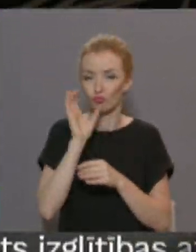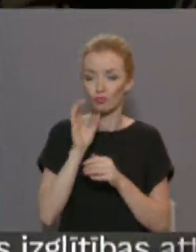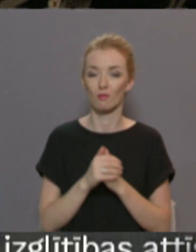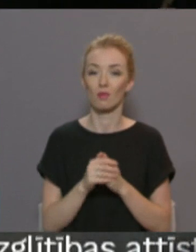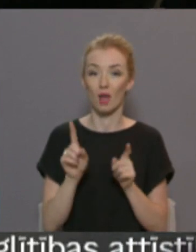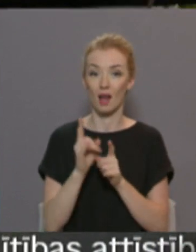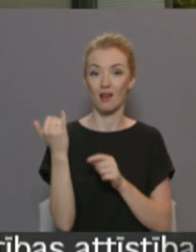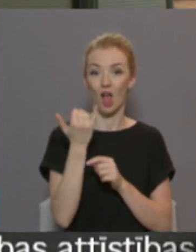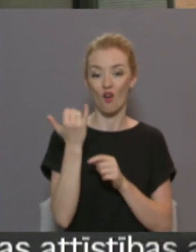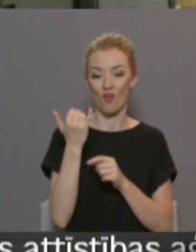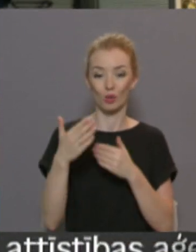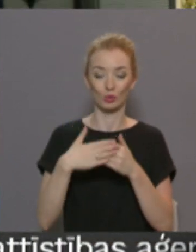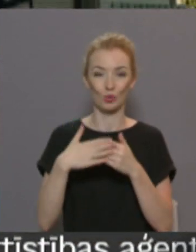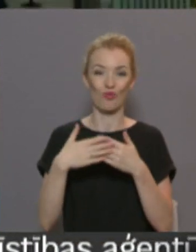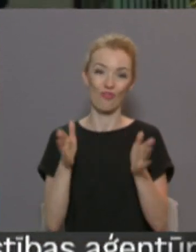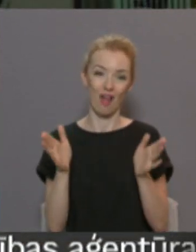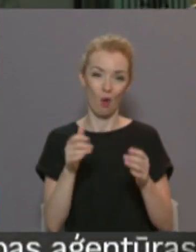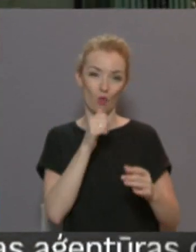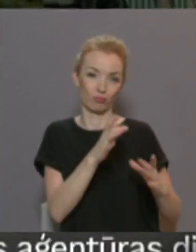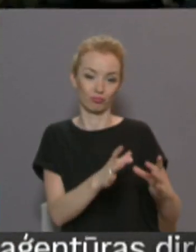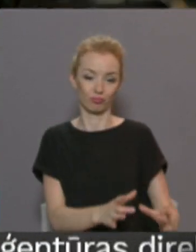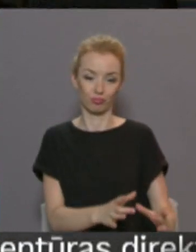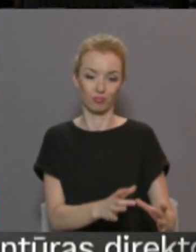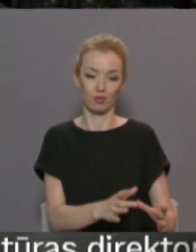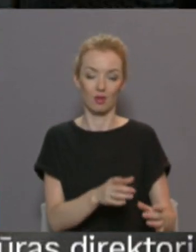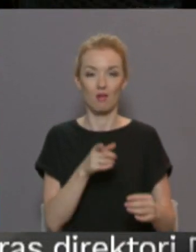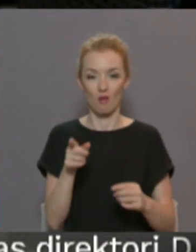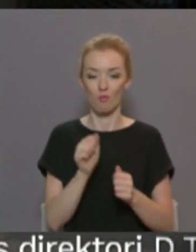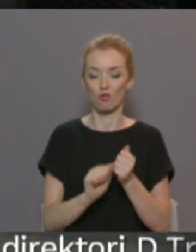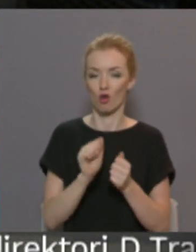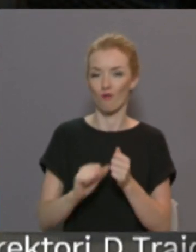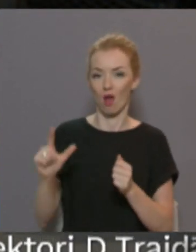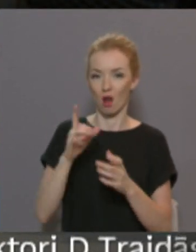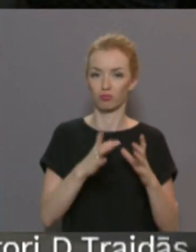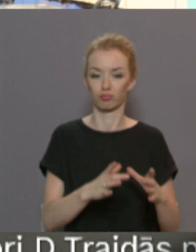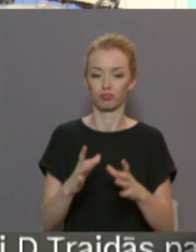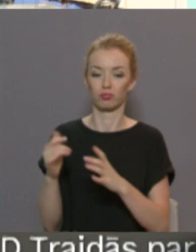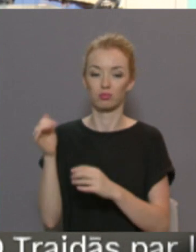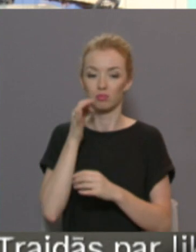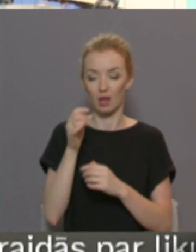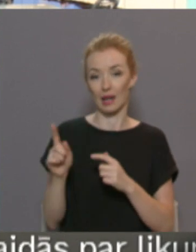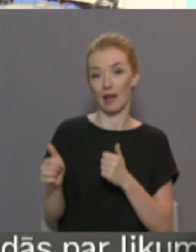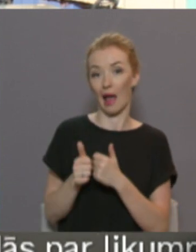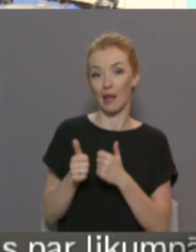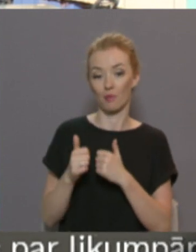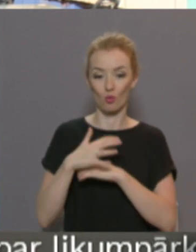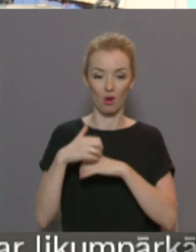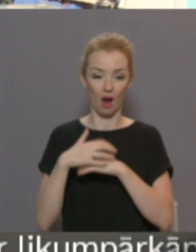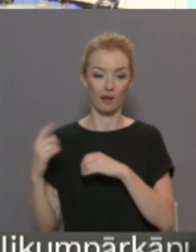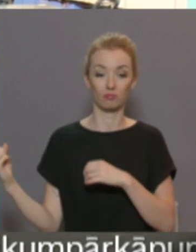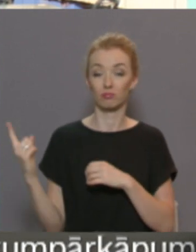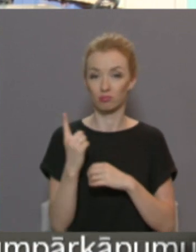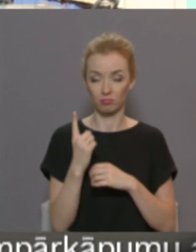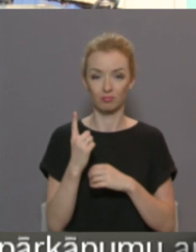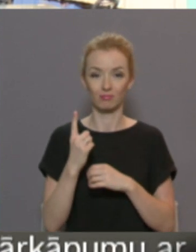kafēnīcām, kuras pie durviem izliek ūdeni dzīvniekiem, to ir vairāk nekā citus gadus. Mums arī ir viens kaimiņi kaķīts, kas pastaigājās un viņš